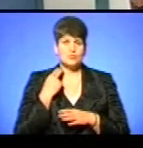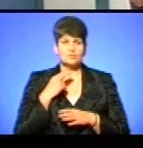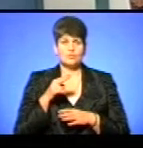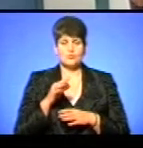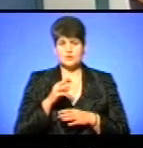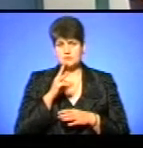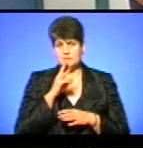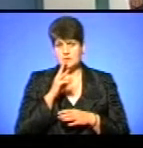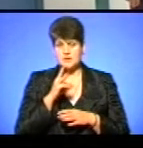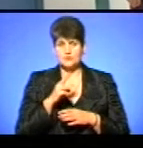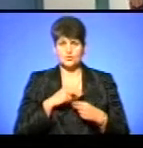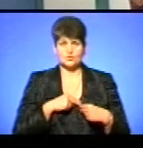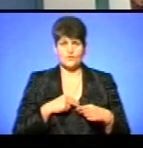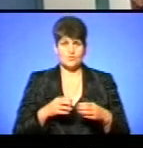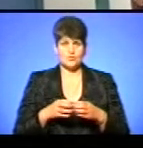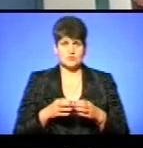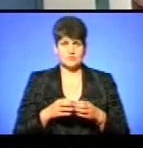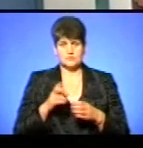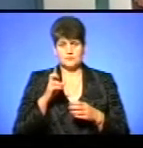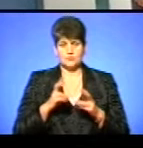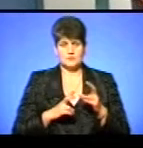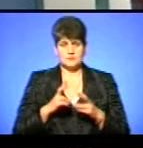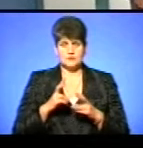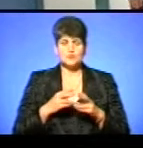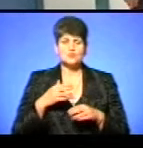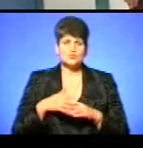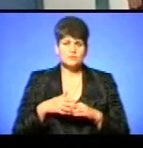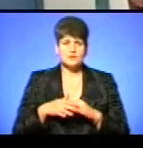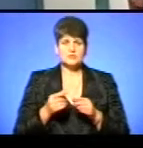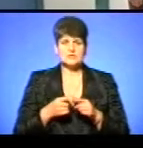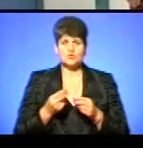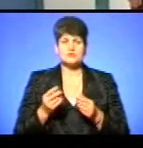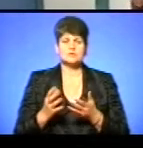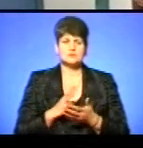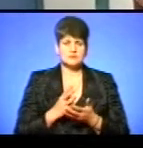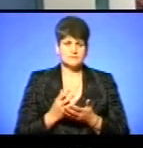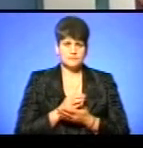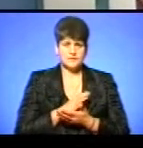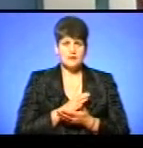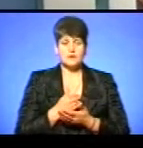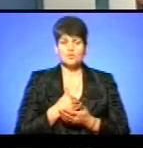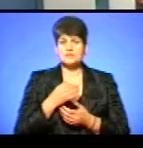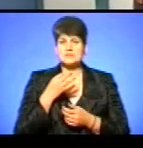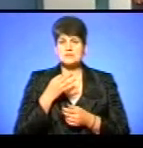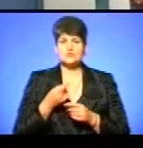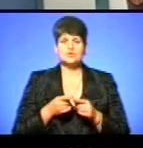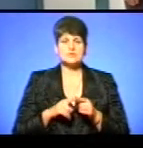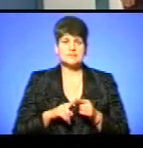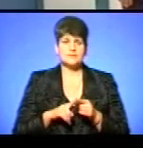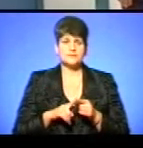заробітній платі трудовому колективу комунального підприємства. Зрозуміло, ці кошти були вишукані, але хочу сказати, що це